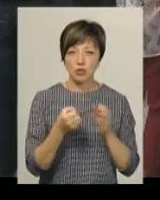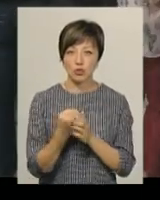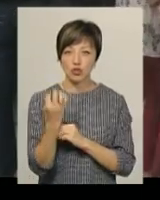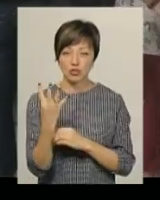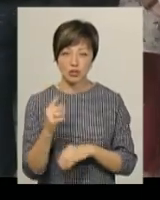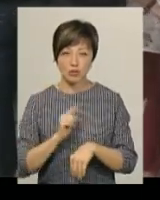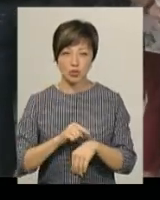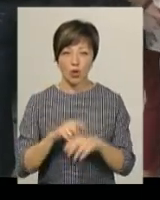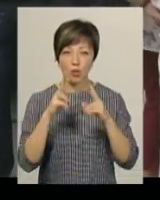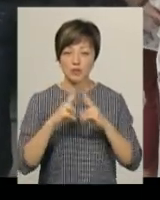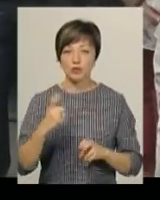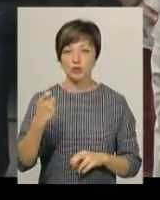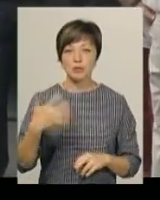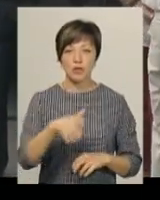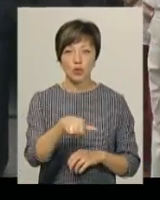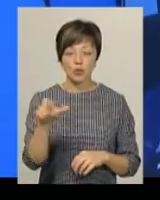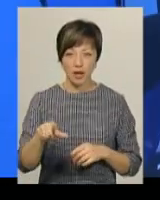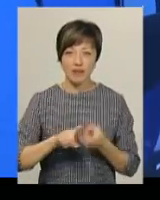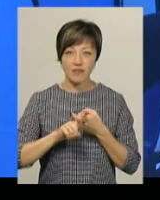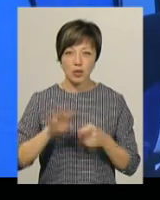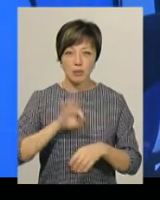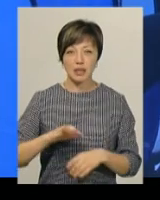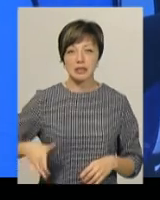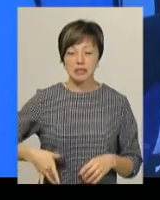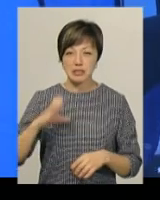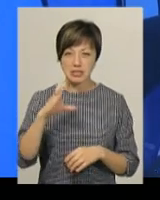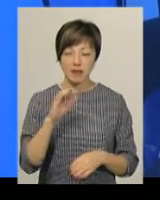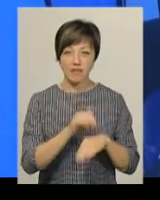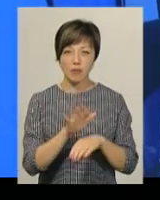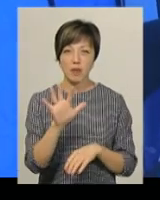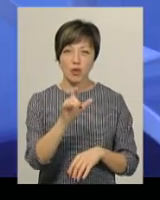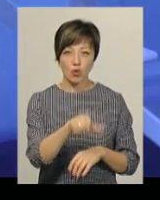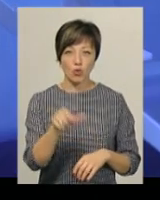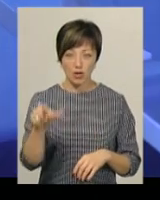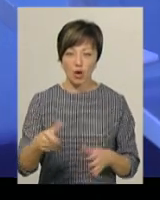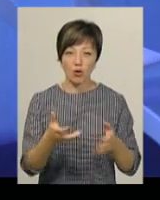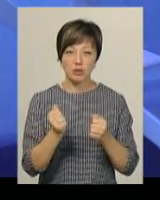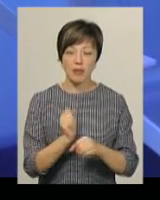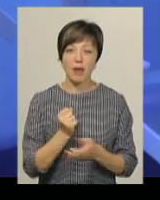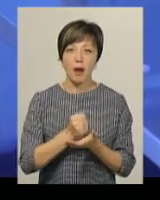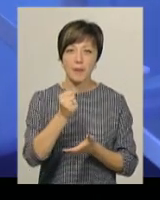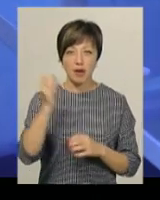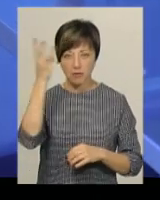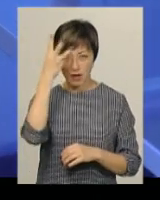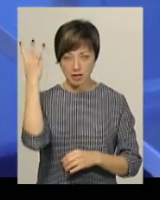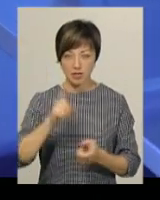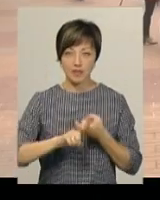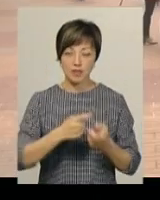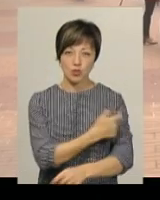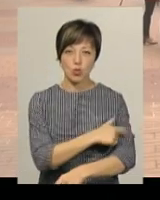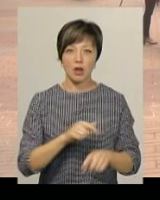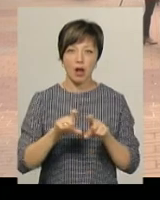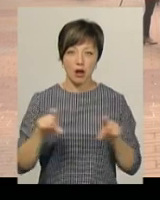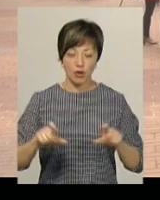обстеження пройшли 150 людей. Вірусний гепатит С виявили у п'ятьох людей. Вони отримали направлення у Хмельницьку інфекційну